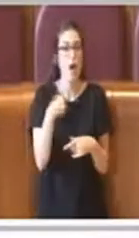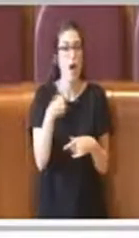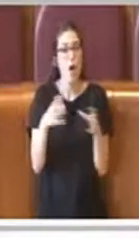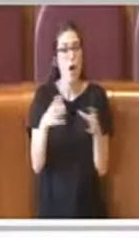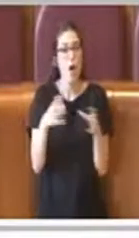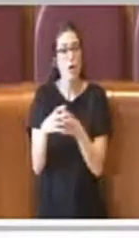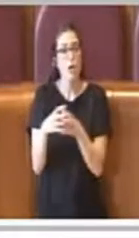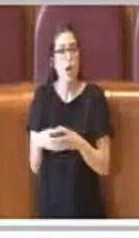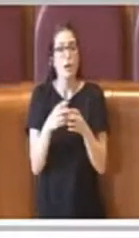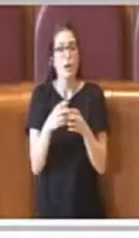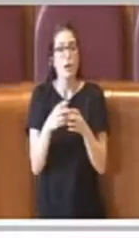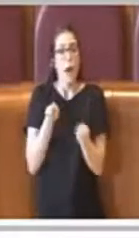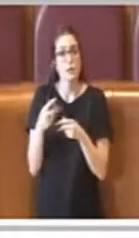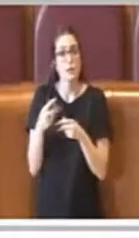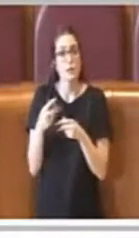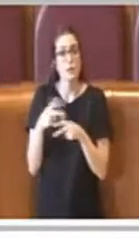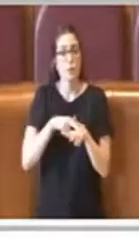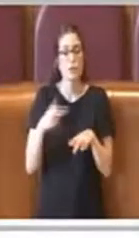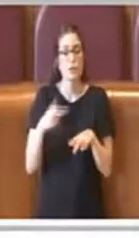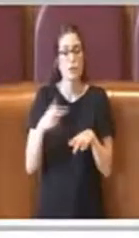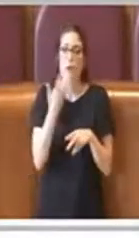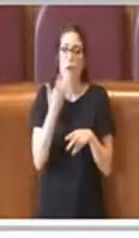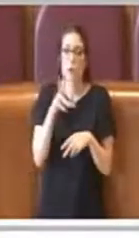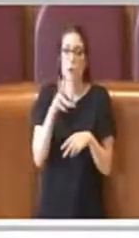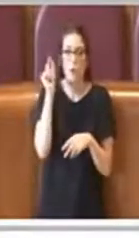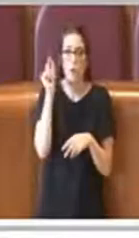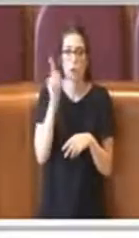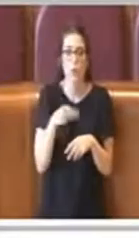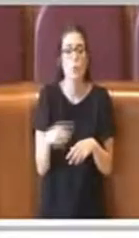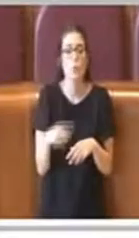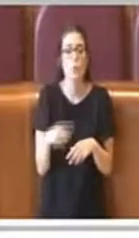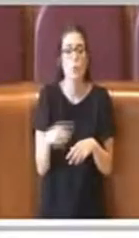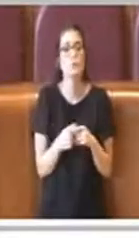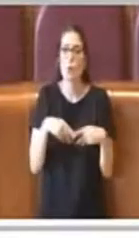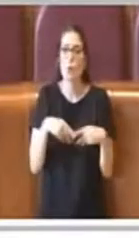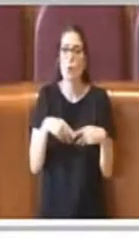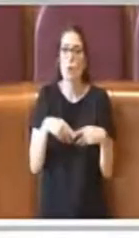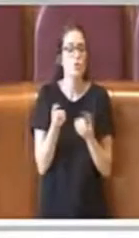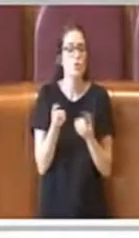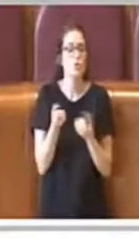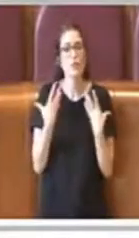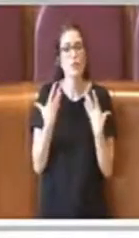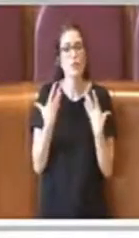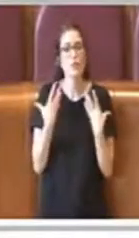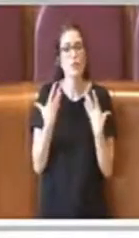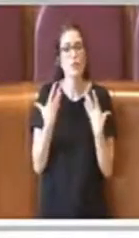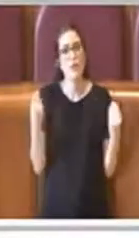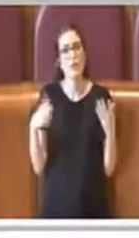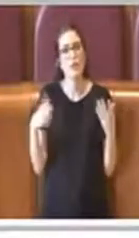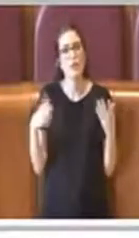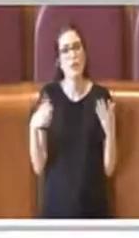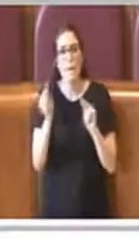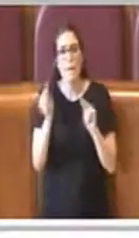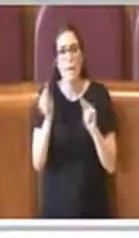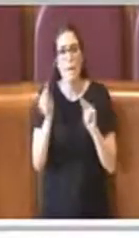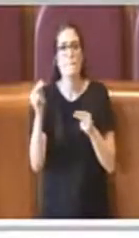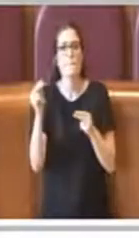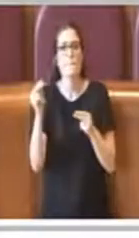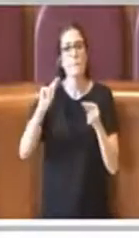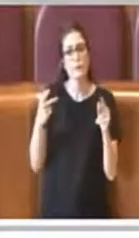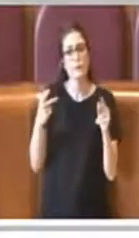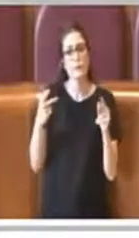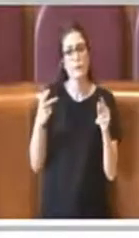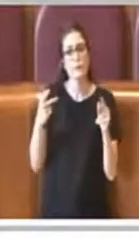verbali, ma anche degli organi amministrativi municipali, ci tengo a riconoscere anche questo. Abbiamo ricevuto veramente tantissime